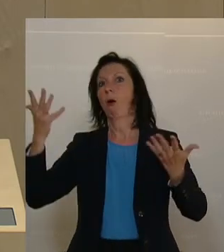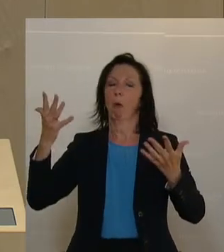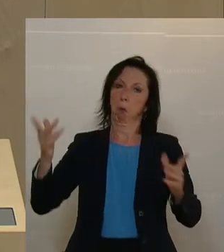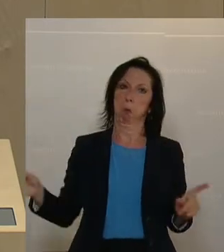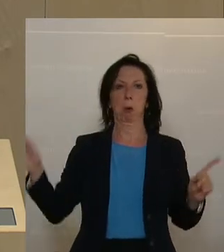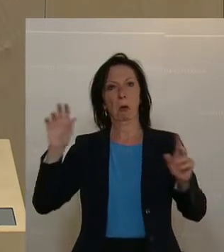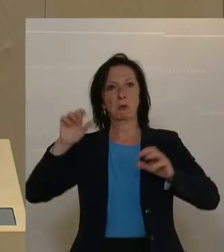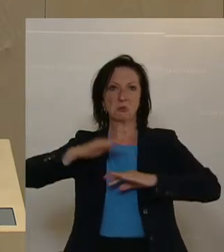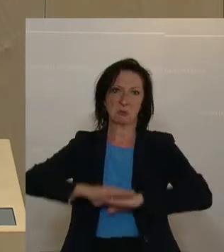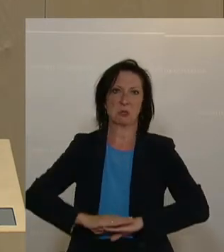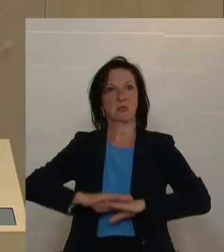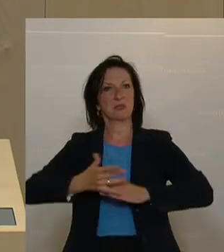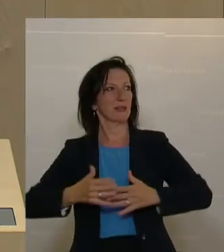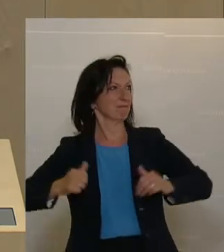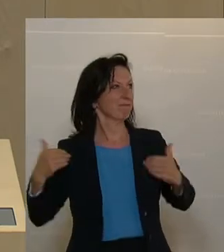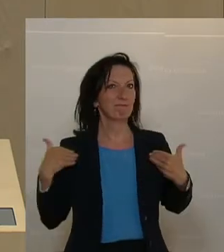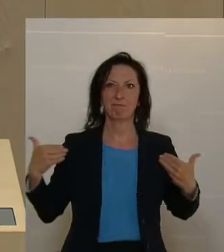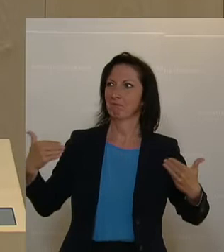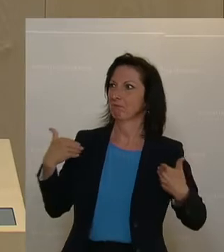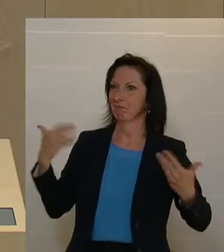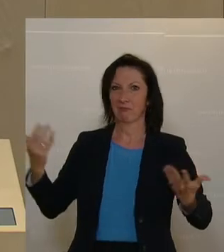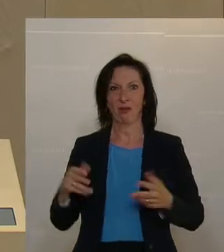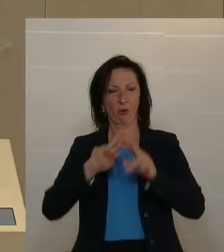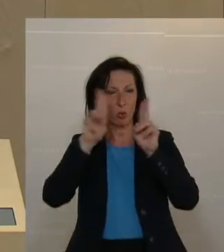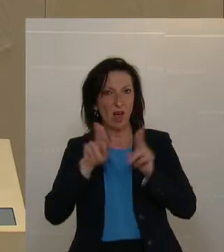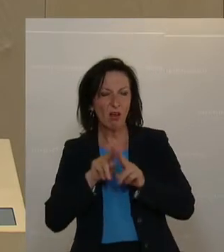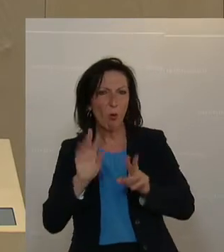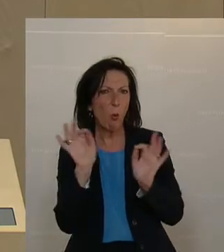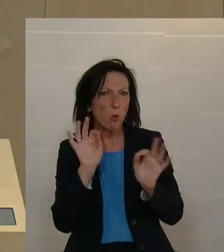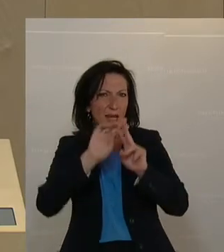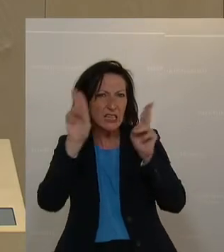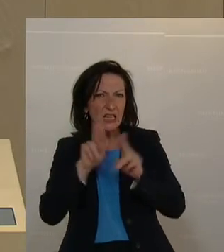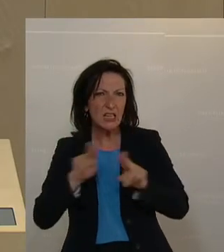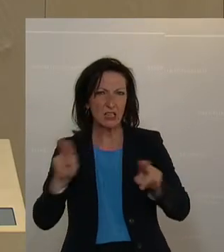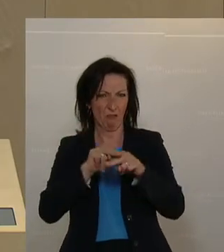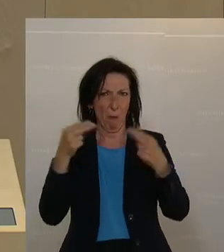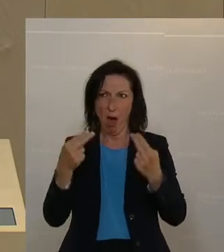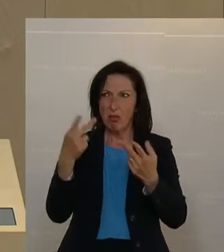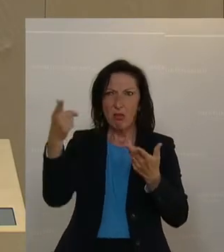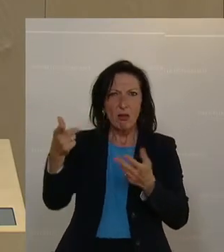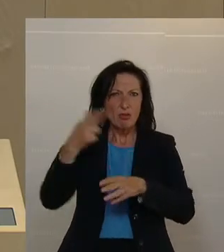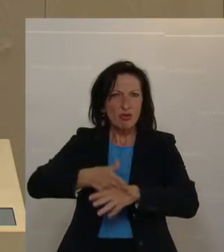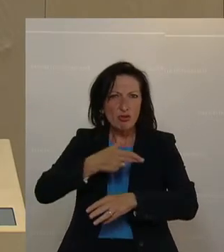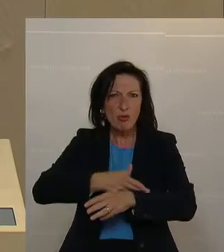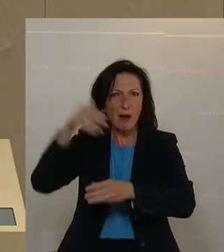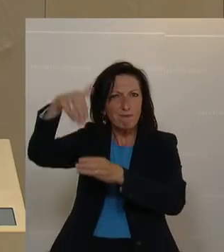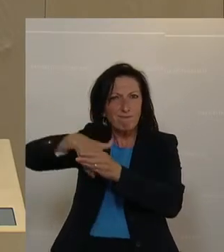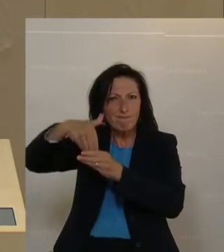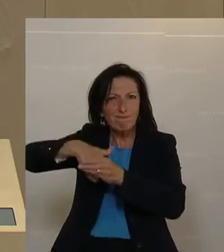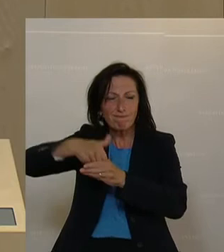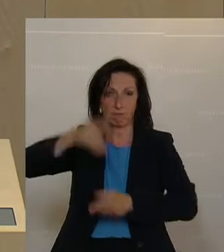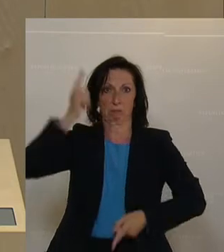sitzen. Sie sollten nicht in internationalen Verbänden, in Staaten auftreten, die eben